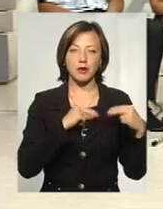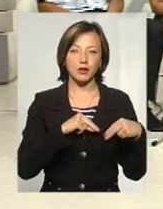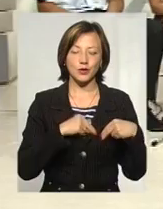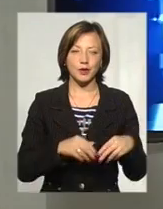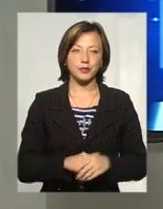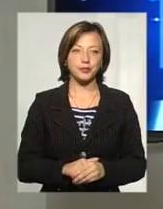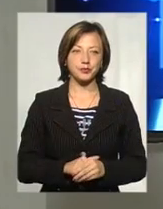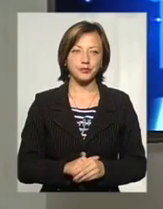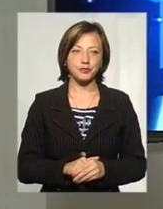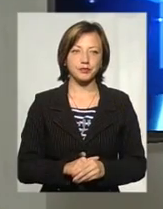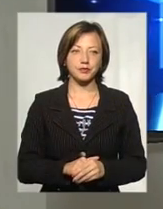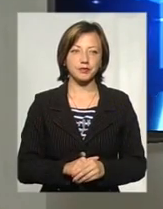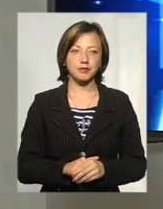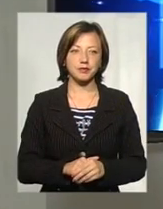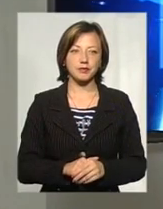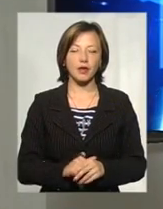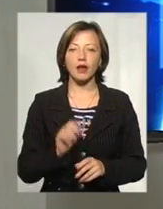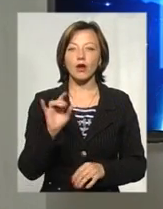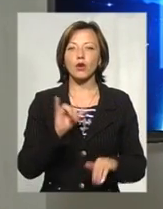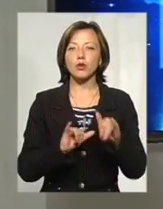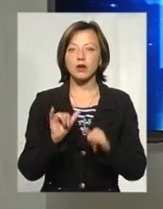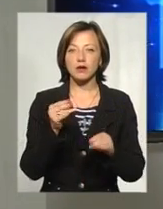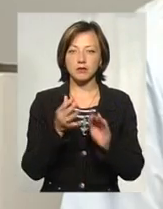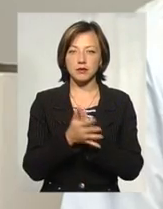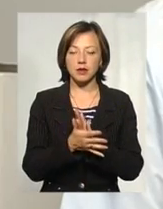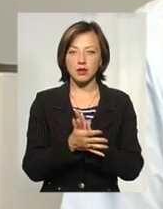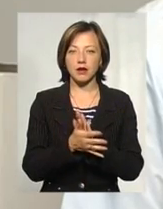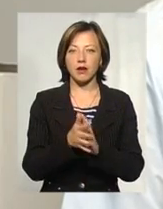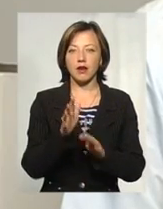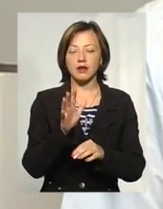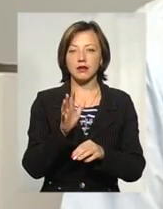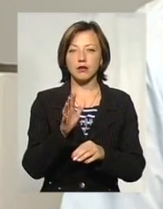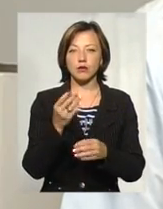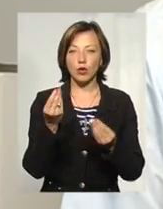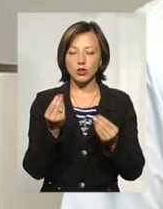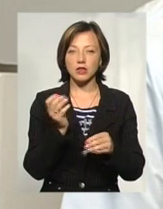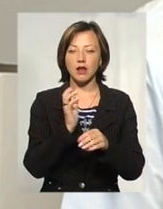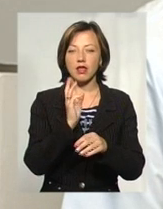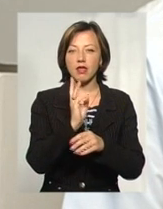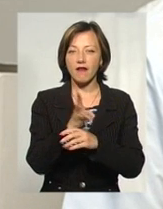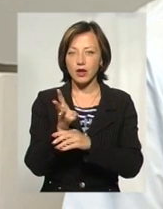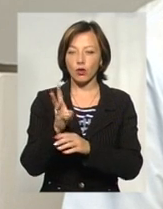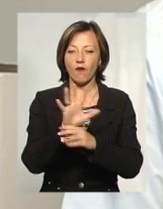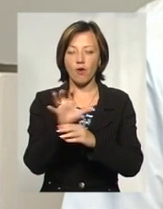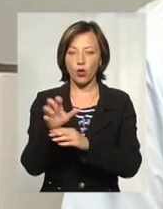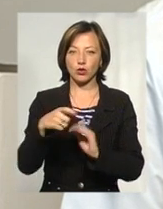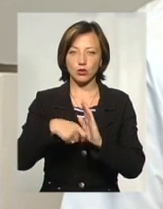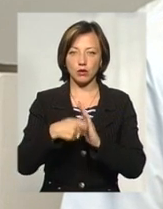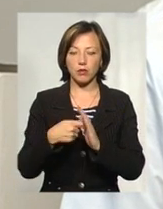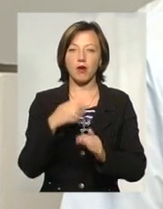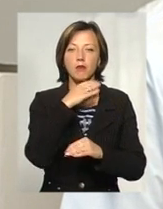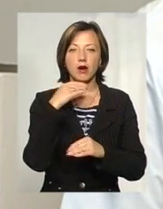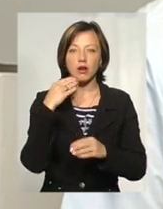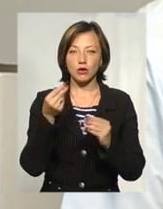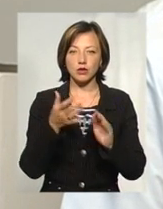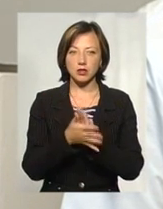ними. А на що піде більша кількість бюджету? Це на відео, фото зйомку. Потім, відповідно, ще велика кількість